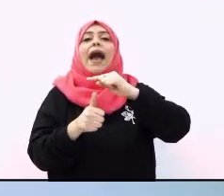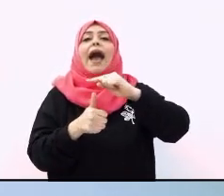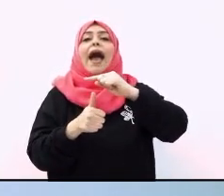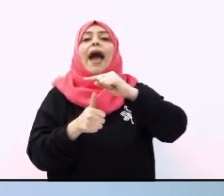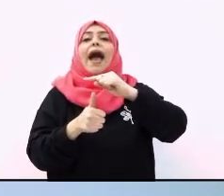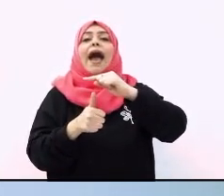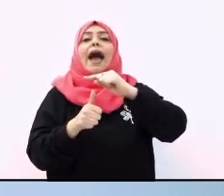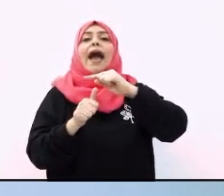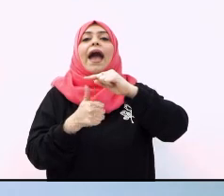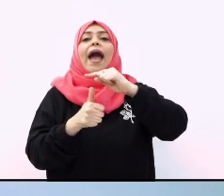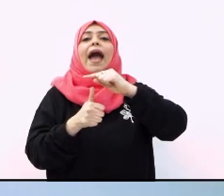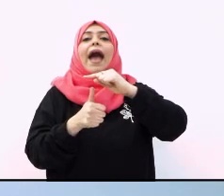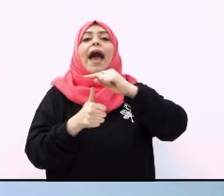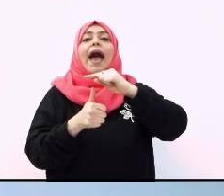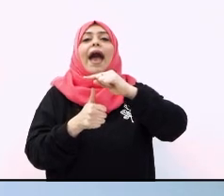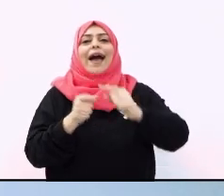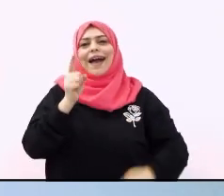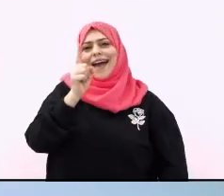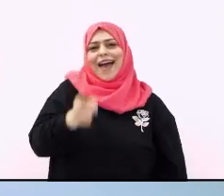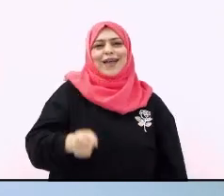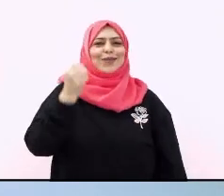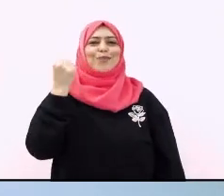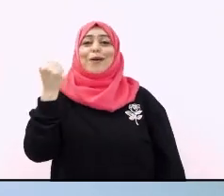أ أنتم أبطال